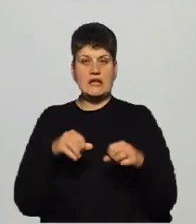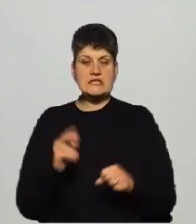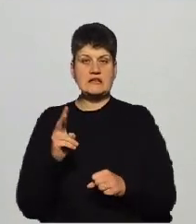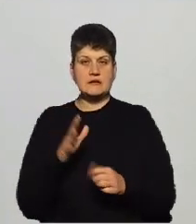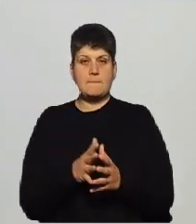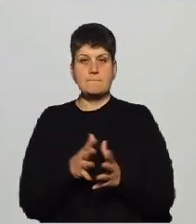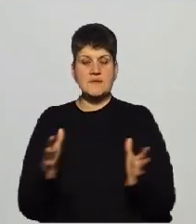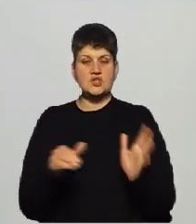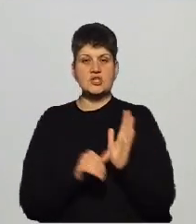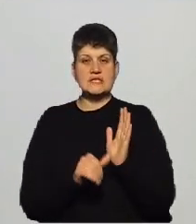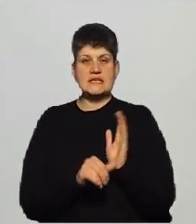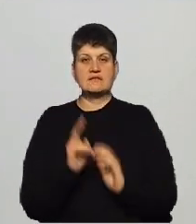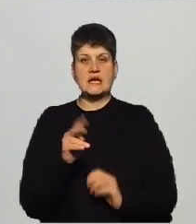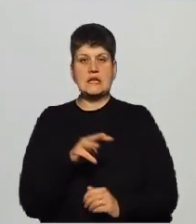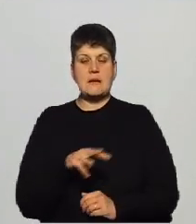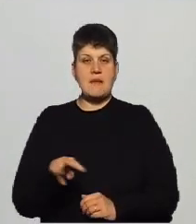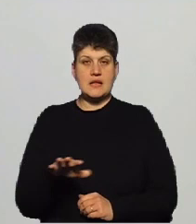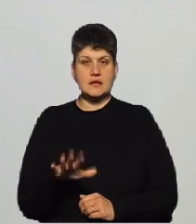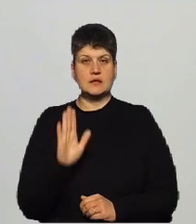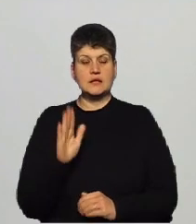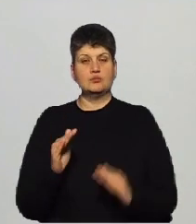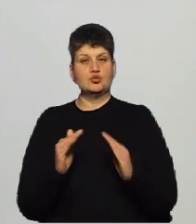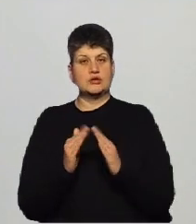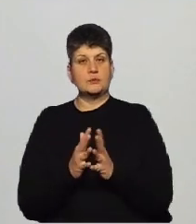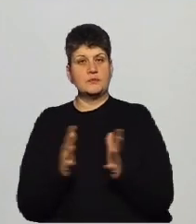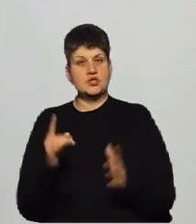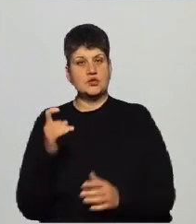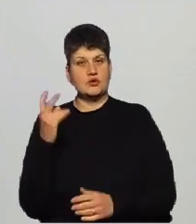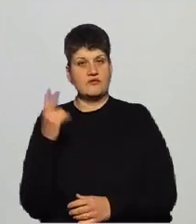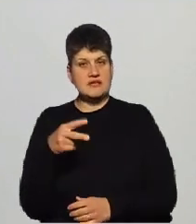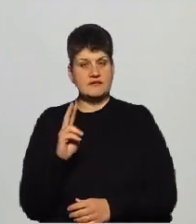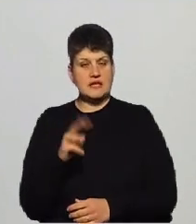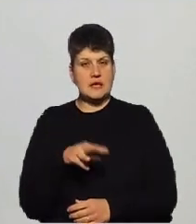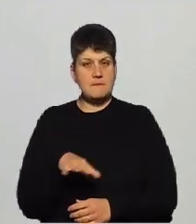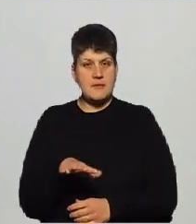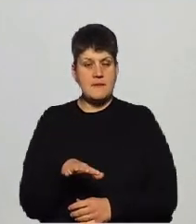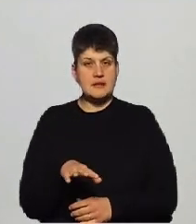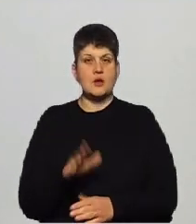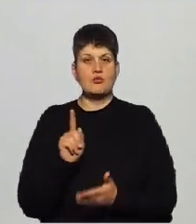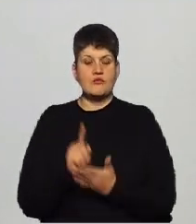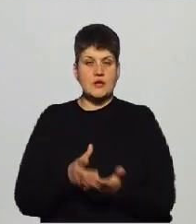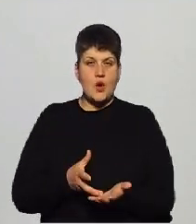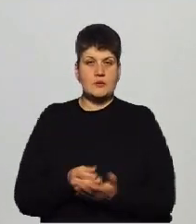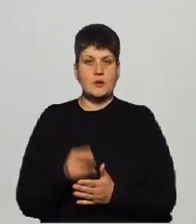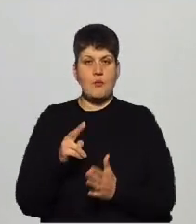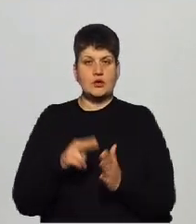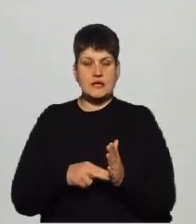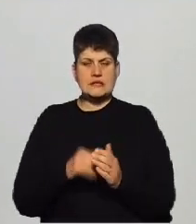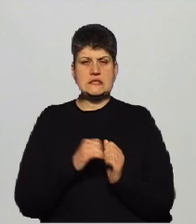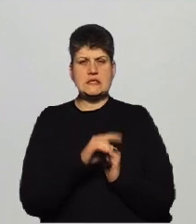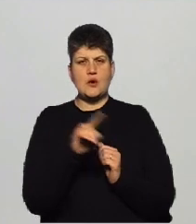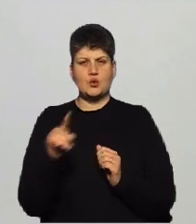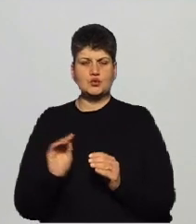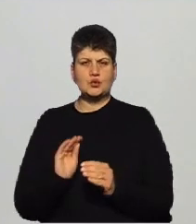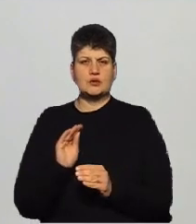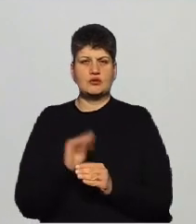60 квадратних метрів та будинку більше 120 квадратних метрів повинні оплачувати податок за кожен додатковий квадратний